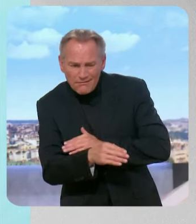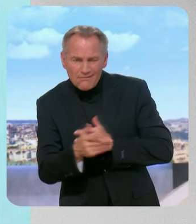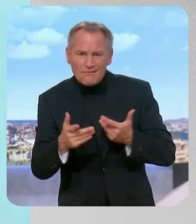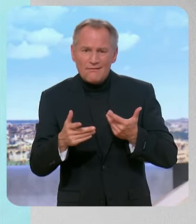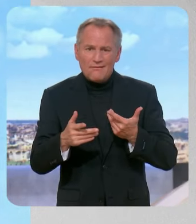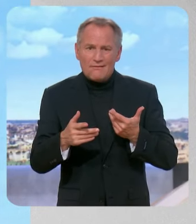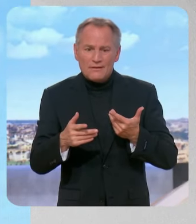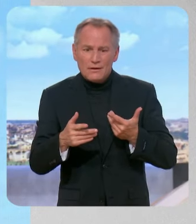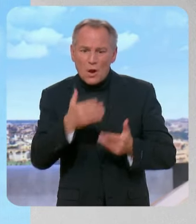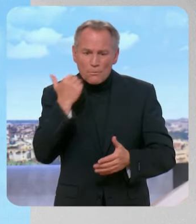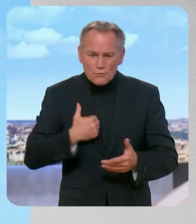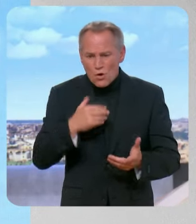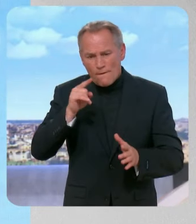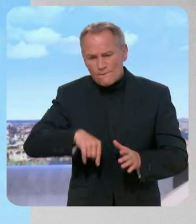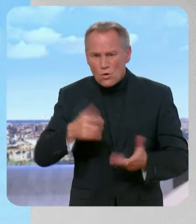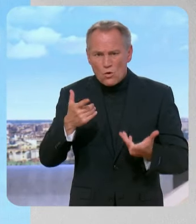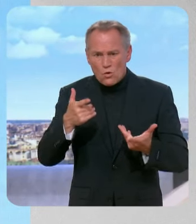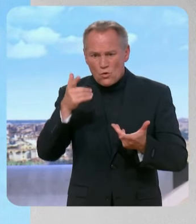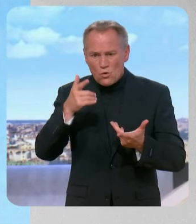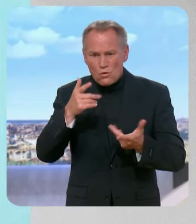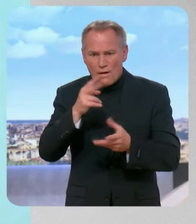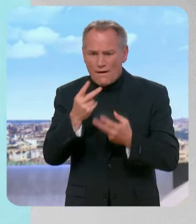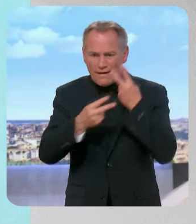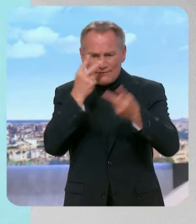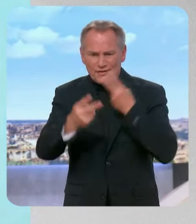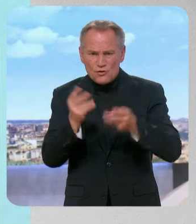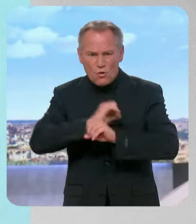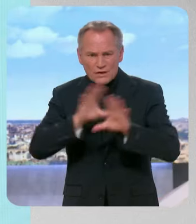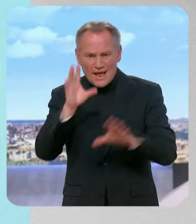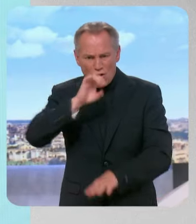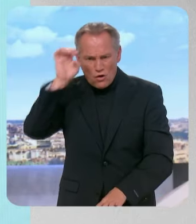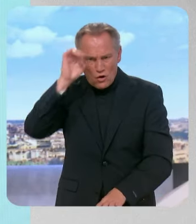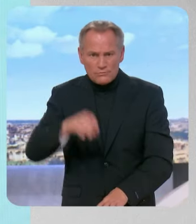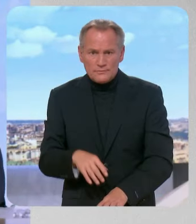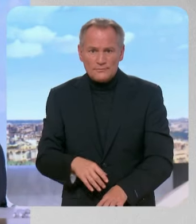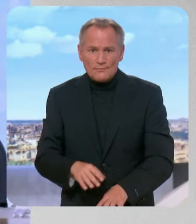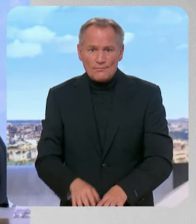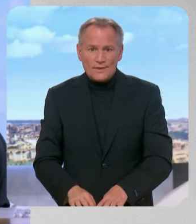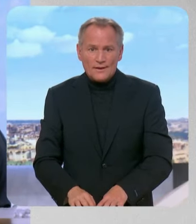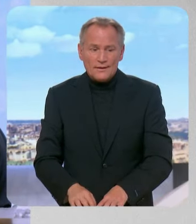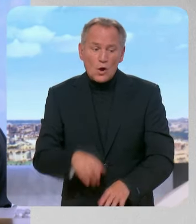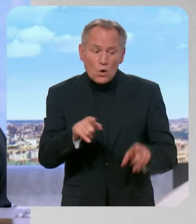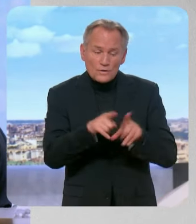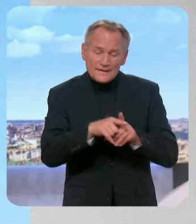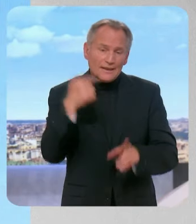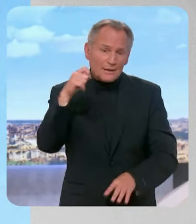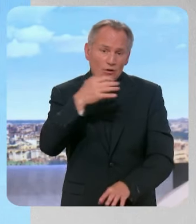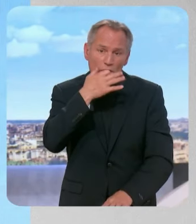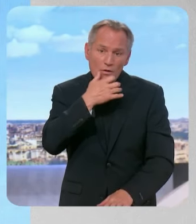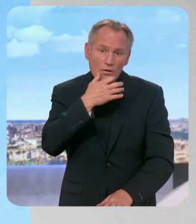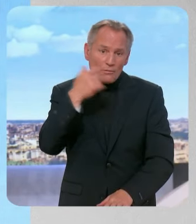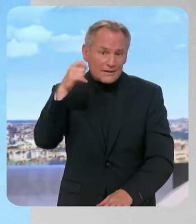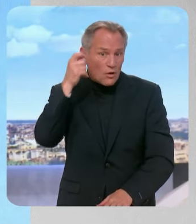vaut mieux être euro lucide. Et prévoir l'envoi de troupes au sol, parce que c'est ce qu'il a dit le président. de sa phrase aussi, c'est l'Europe est mortelle,